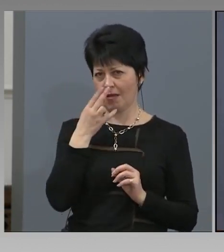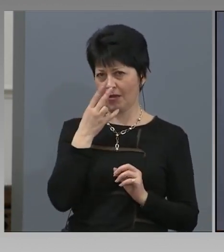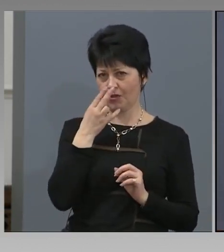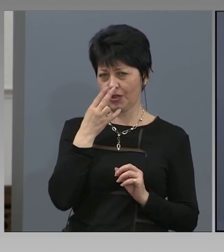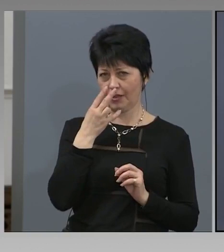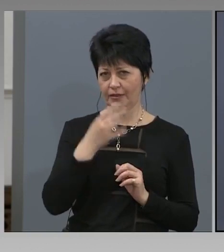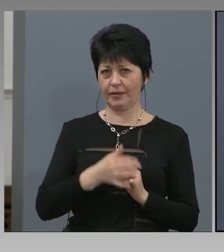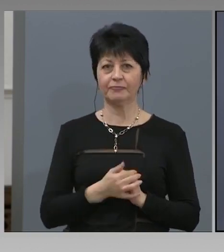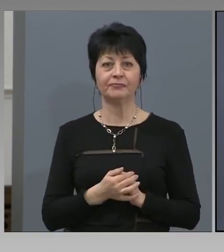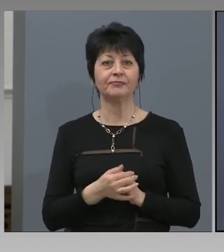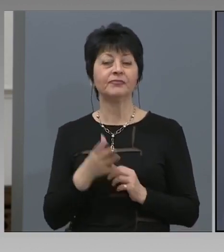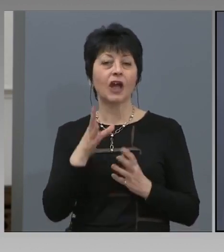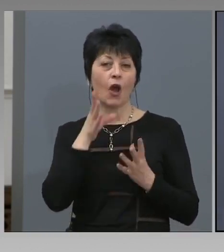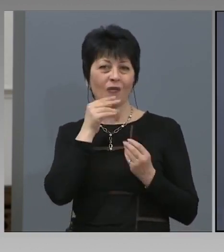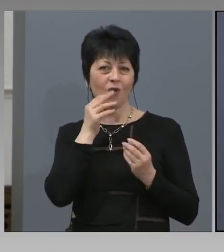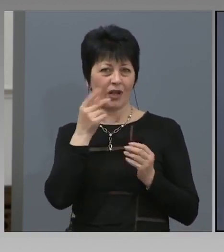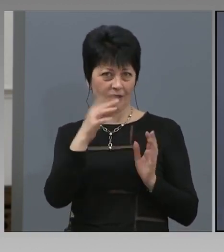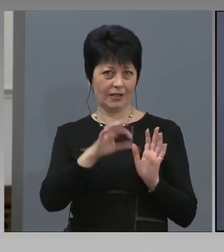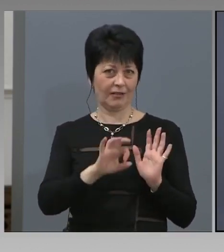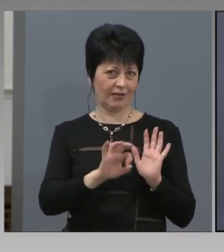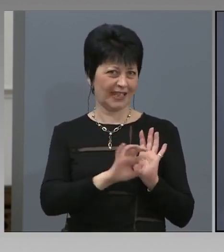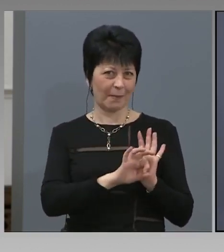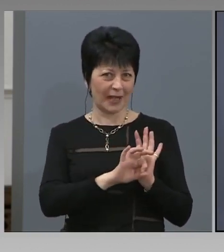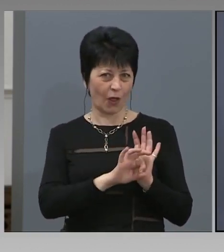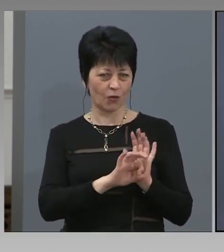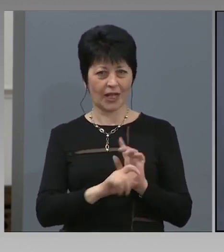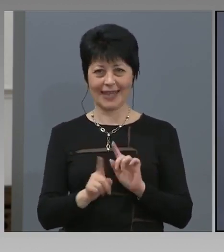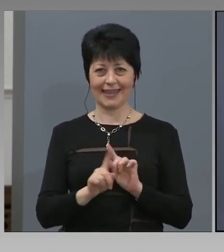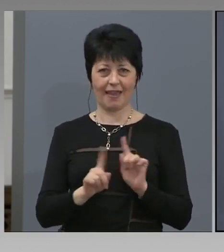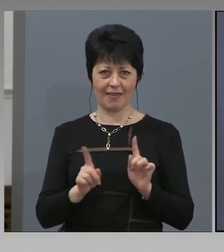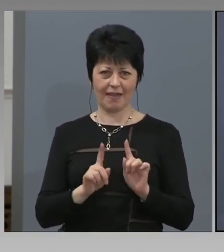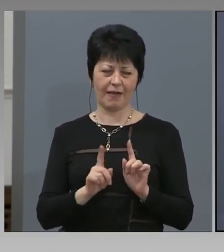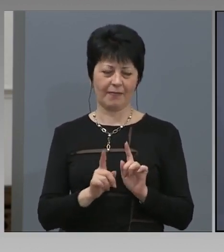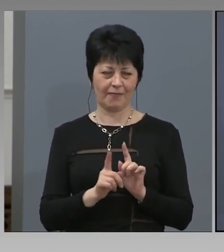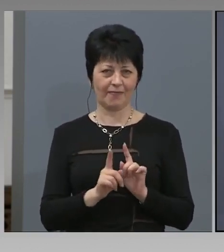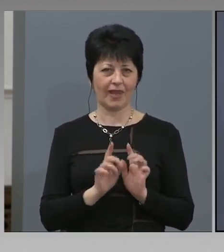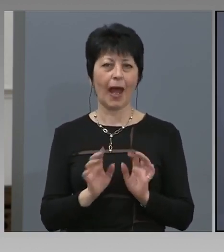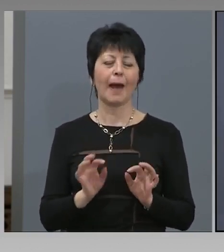Говорите от гледна точка на приложението ли? Не. А по принцип.